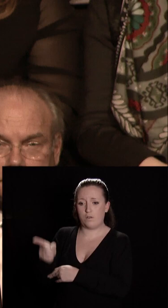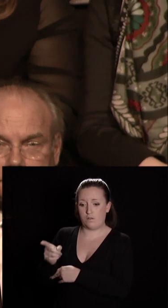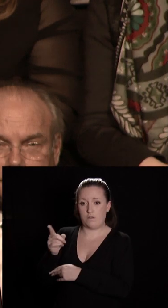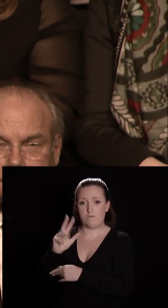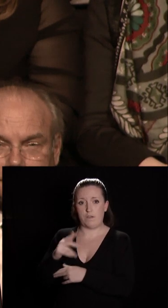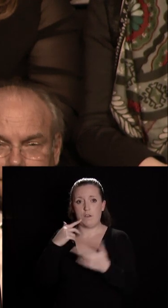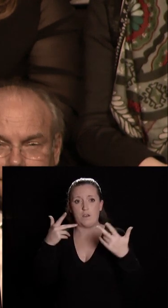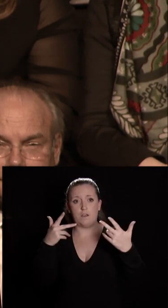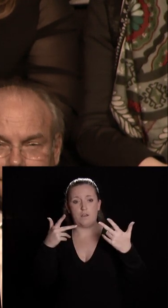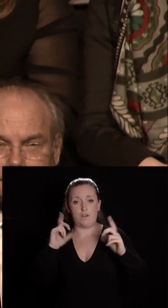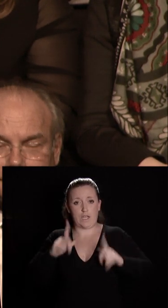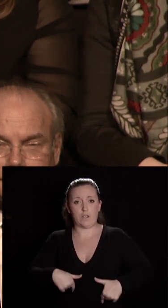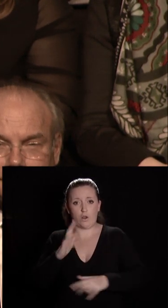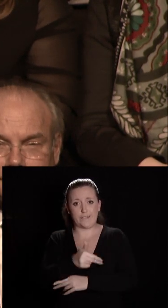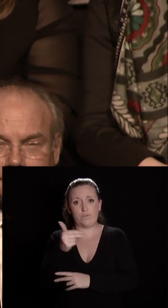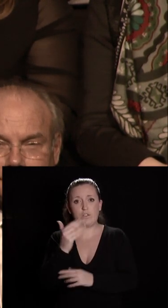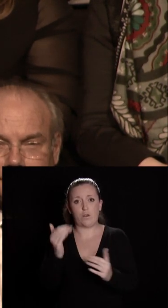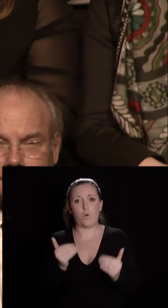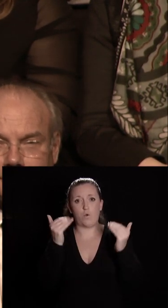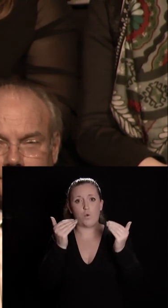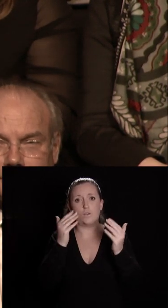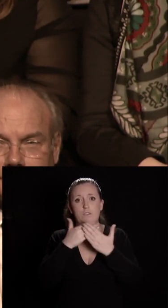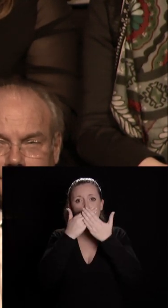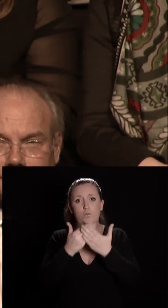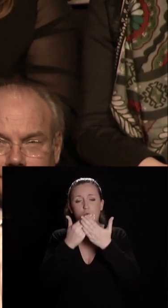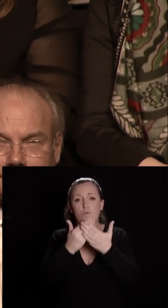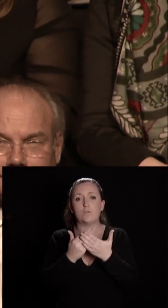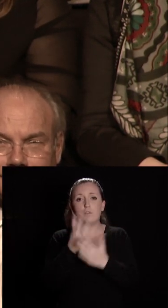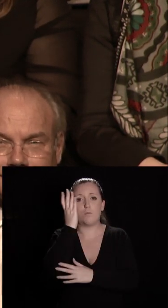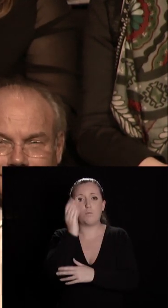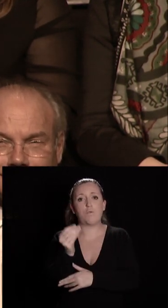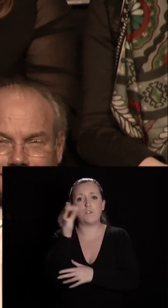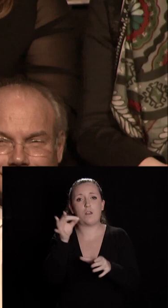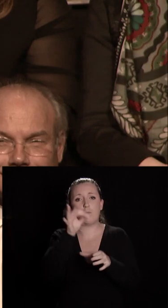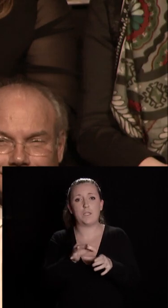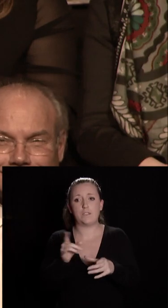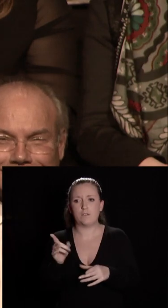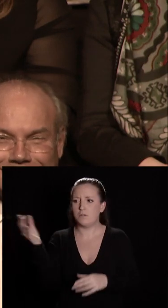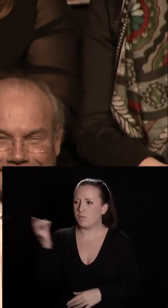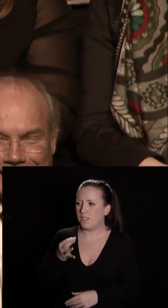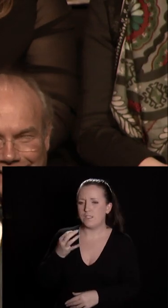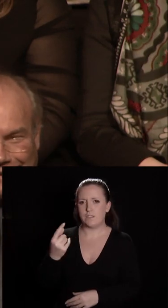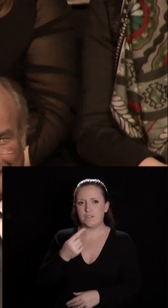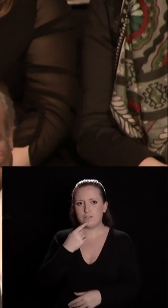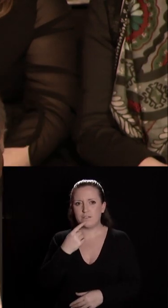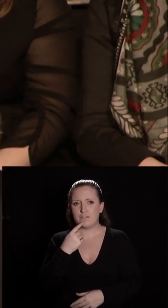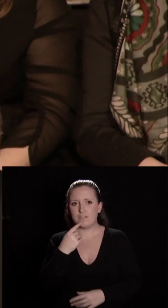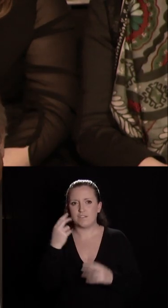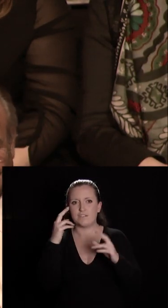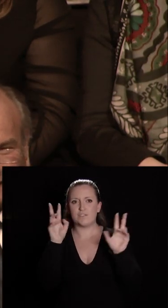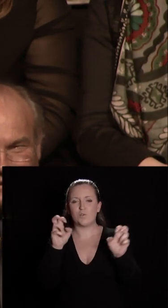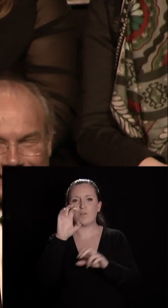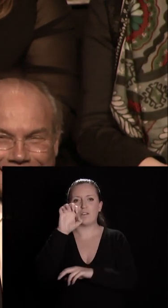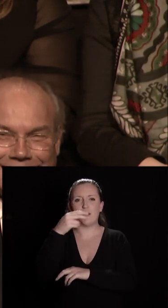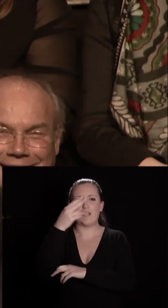nationale des hautes études en apiculture. Il m'avait dit que ça s'appelait l'ENA, École nationale